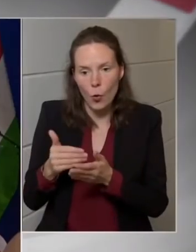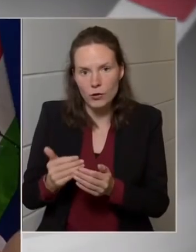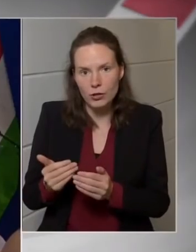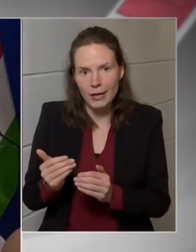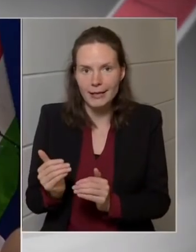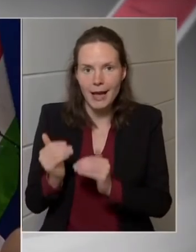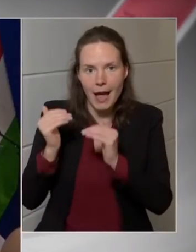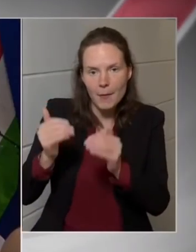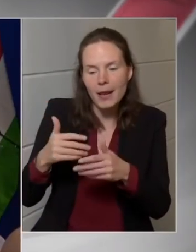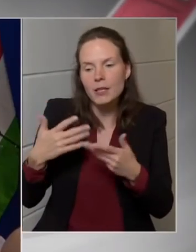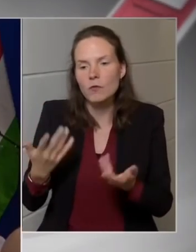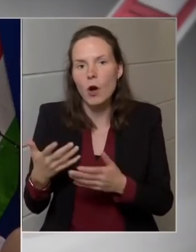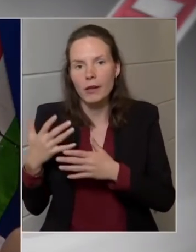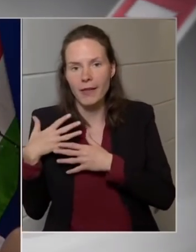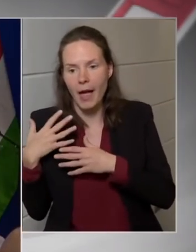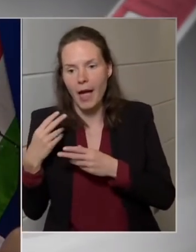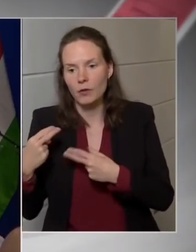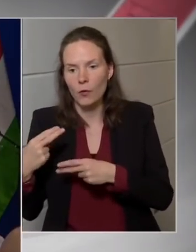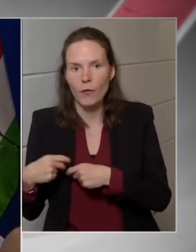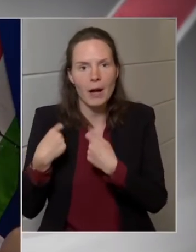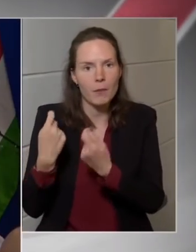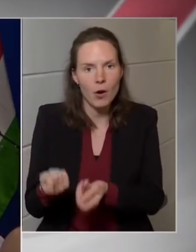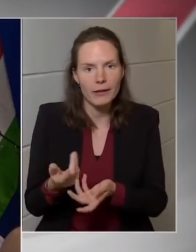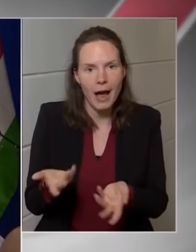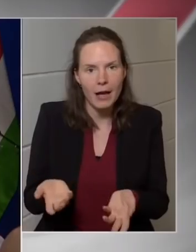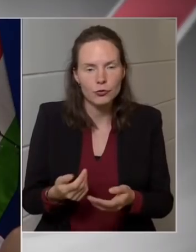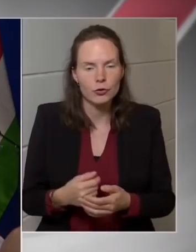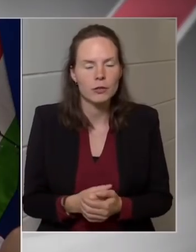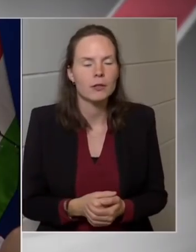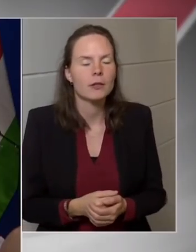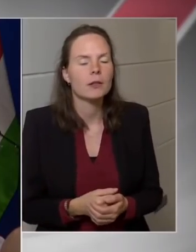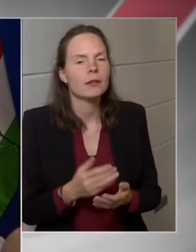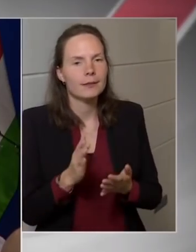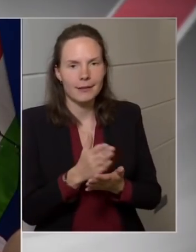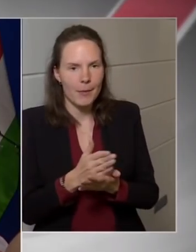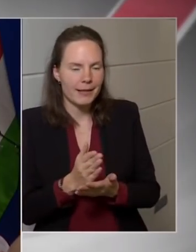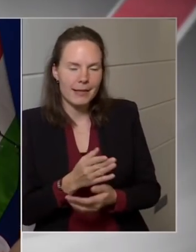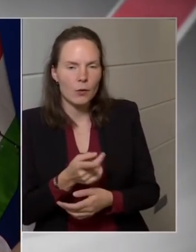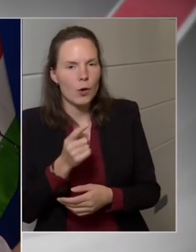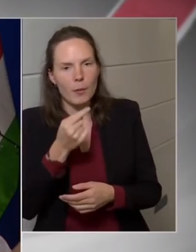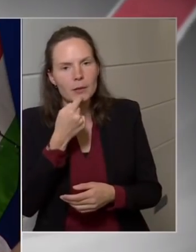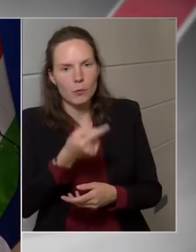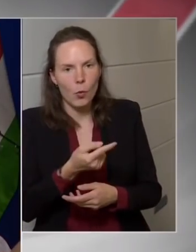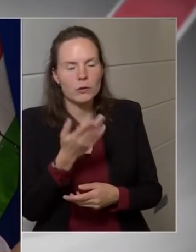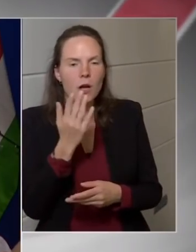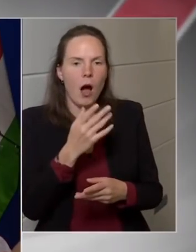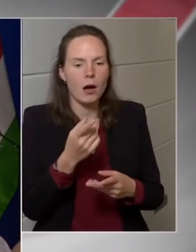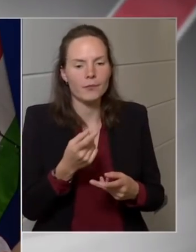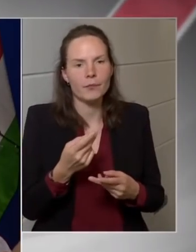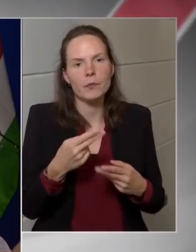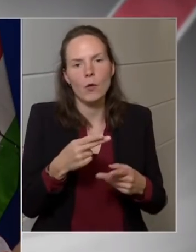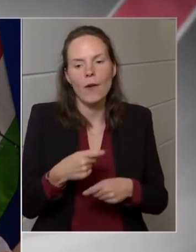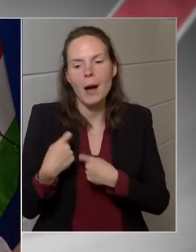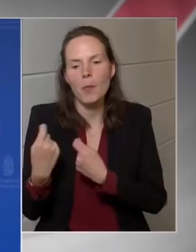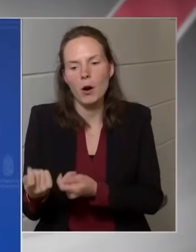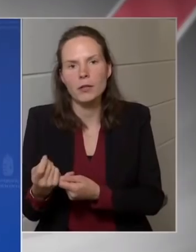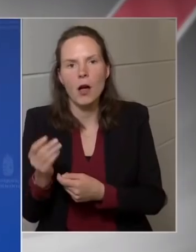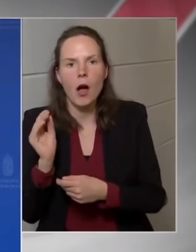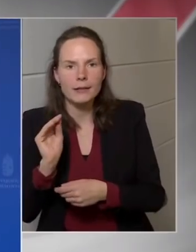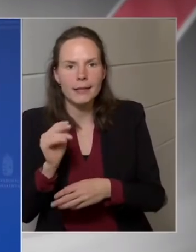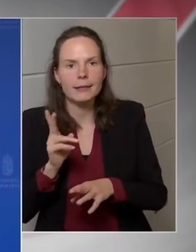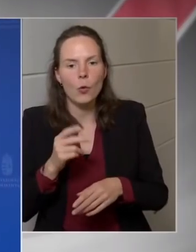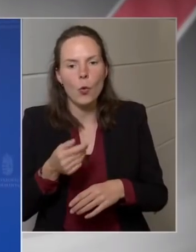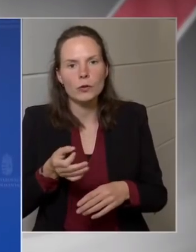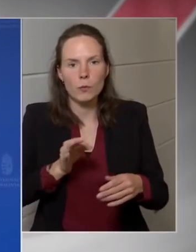további hárítás? Nagyon egyszerű a dolog, amit ön mond, hogyha áthárítja, az azt jelenti, hogy a profitja ugyanannyi marad.